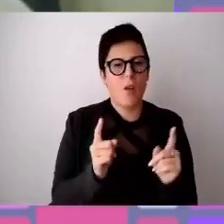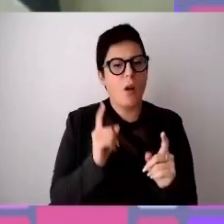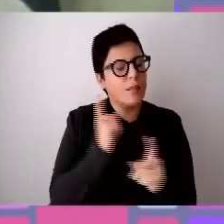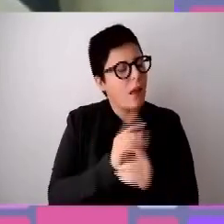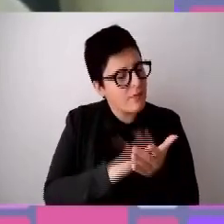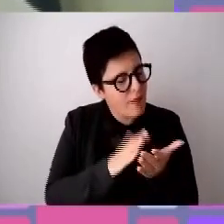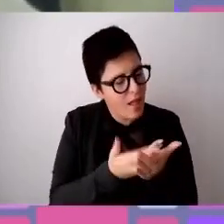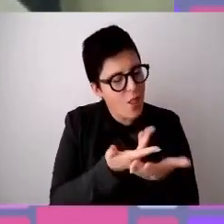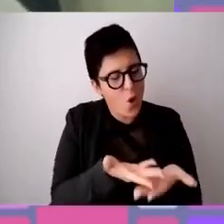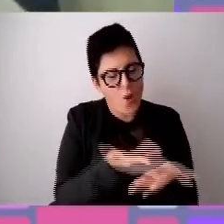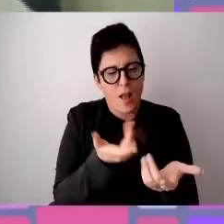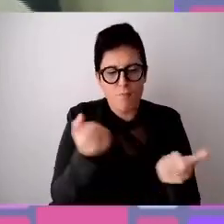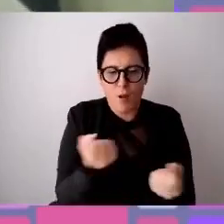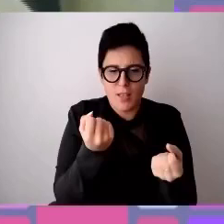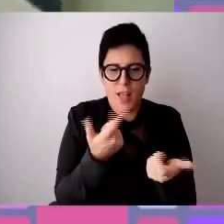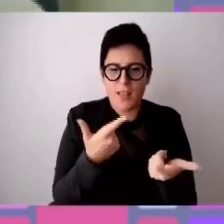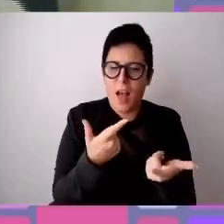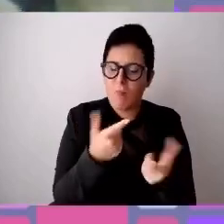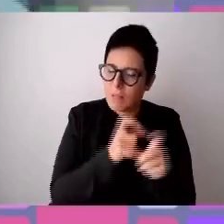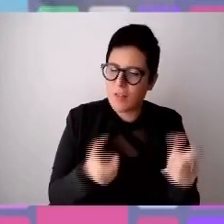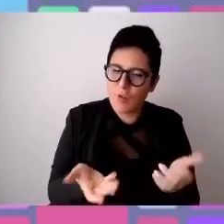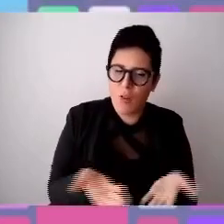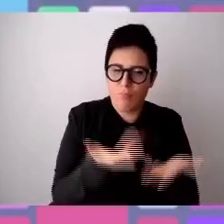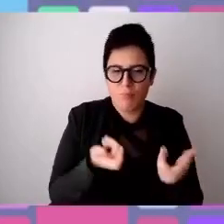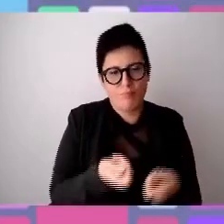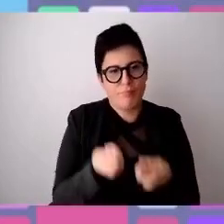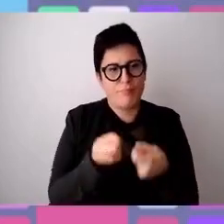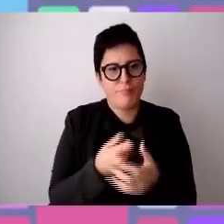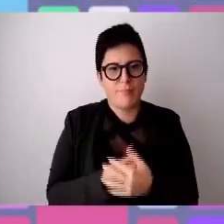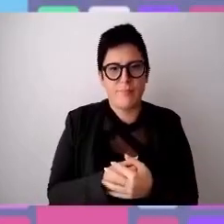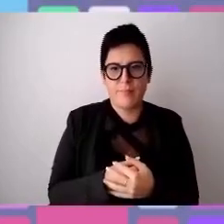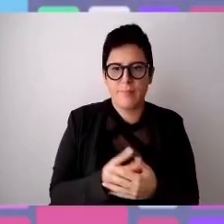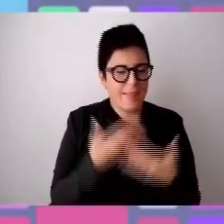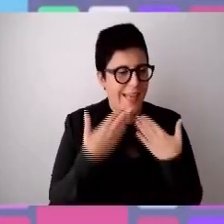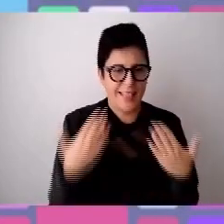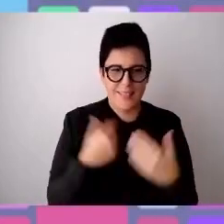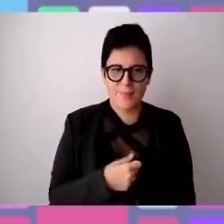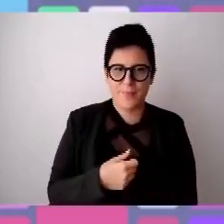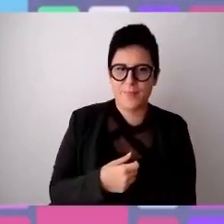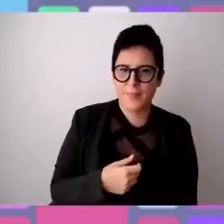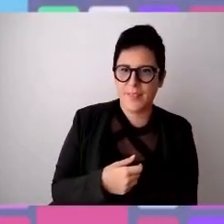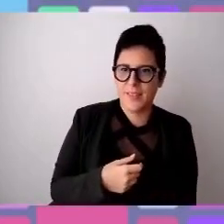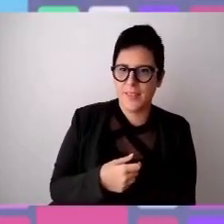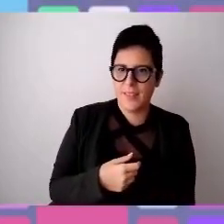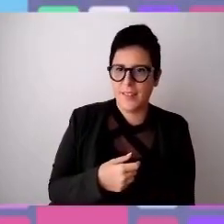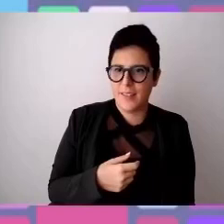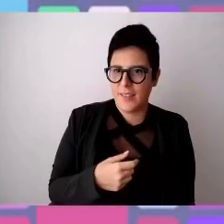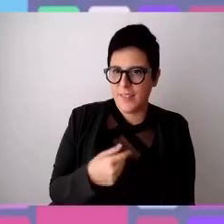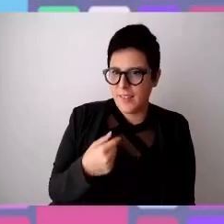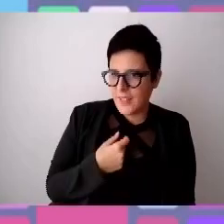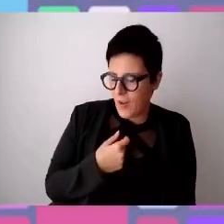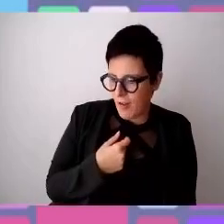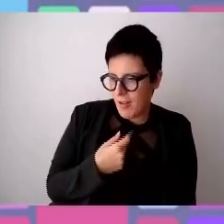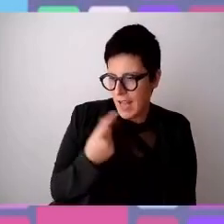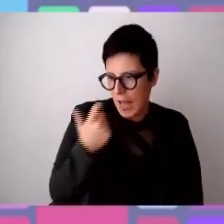potenzialità delle persone. Grazie. Giorgio, su questa cosa io mi occupo di economia sociale da